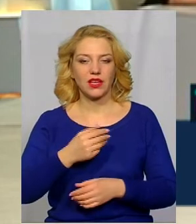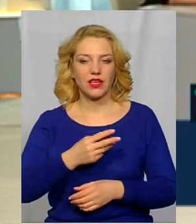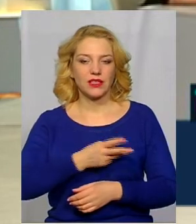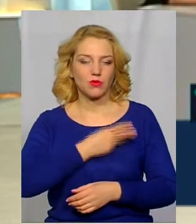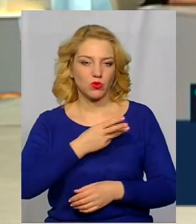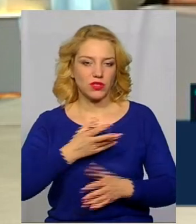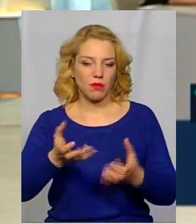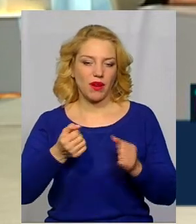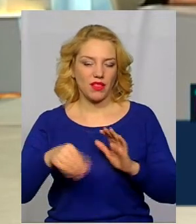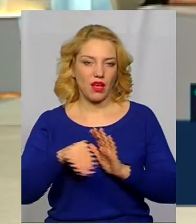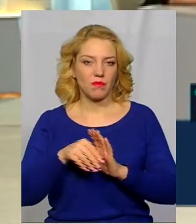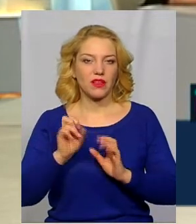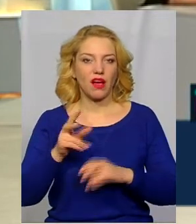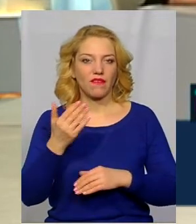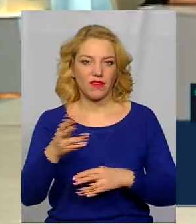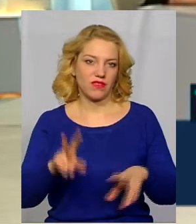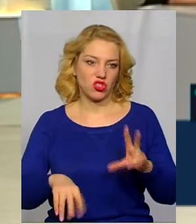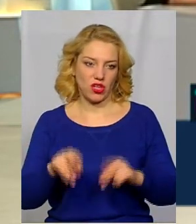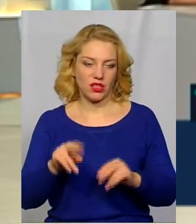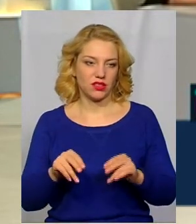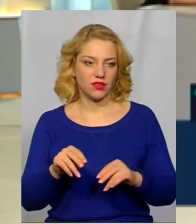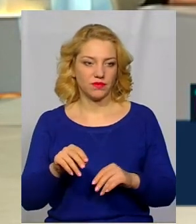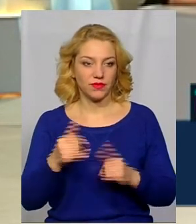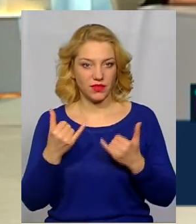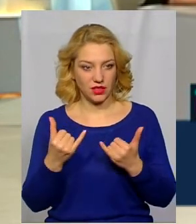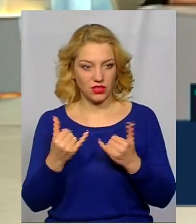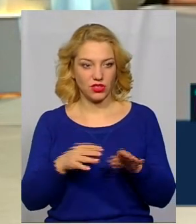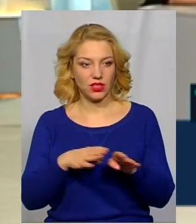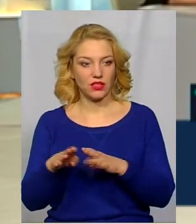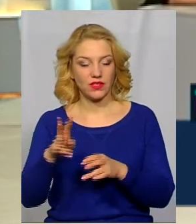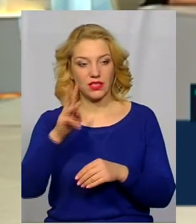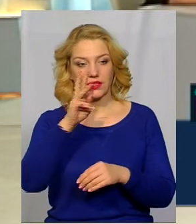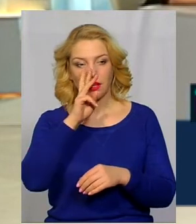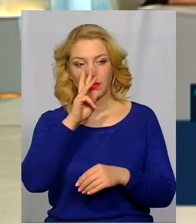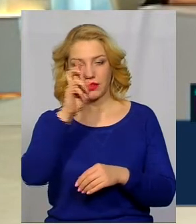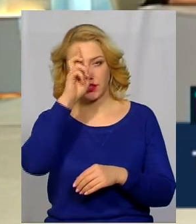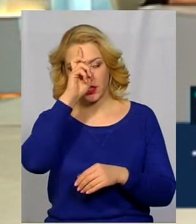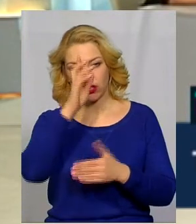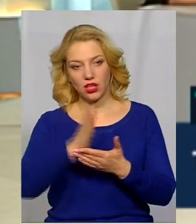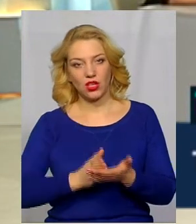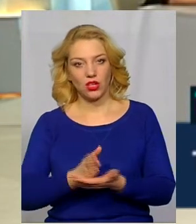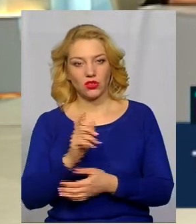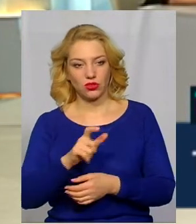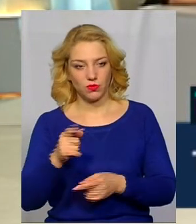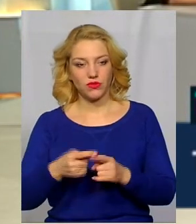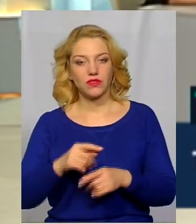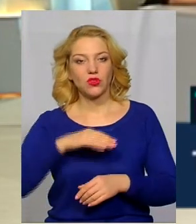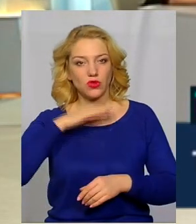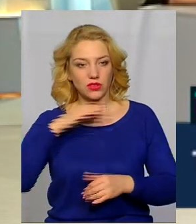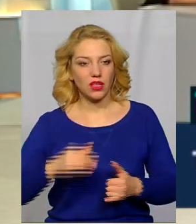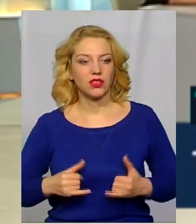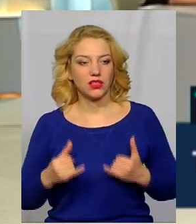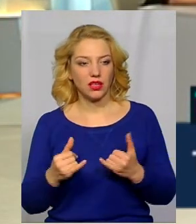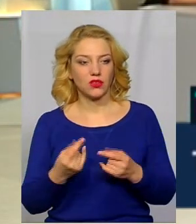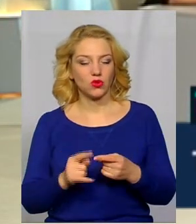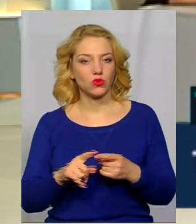Пане Дмитре, ви як вважаєте, нинішній рівень зарплат держслужбовців, він достатній для того,